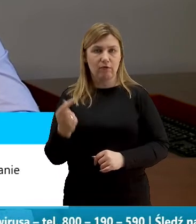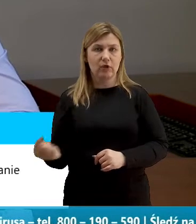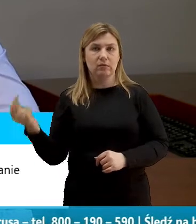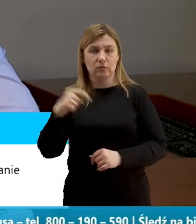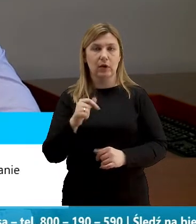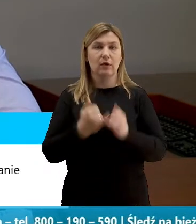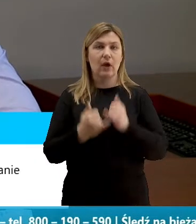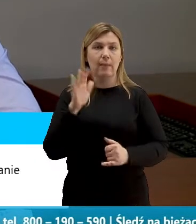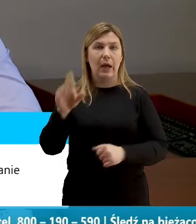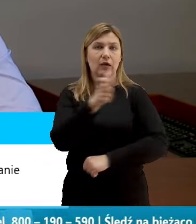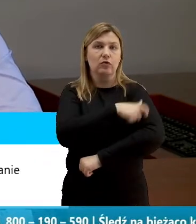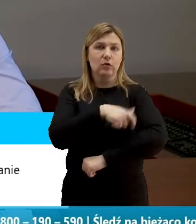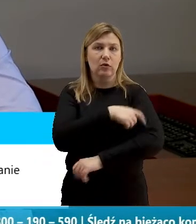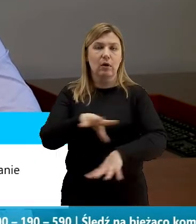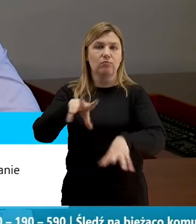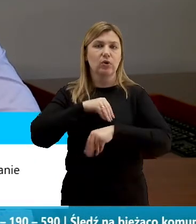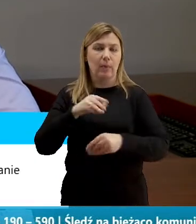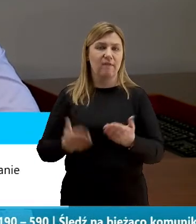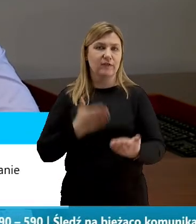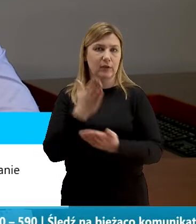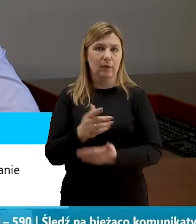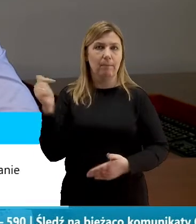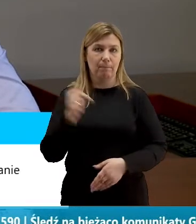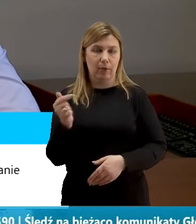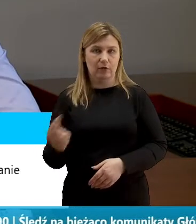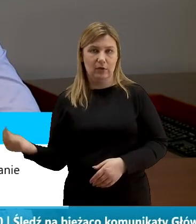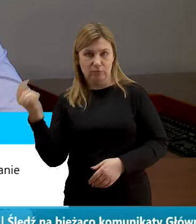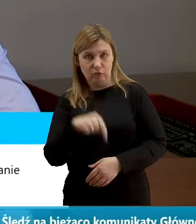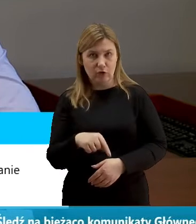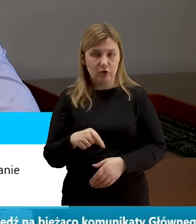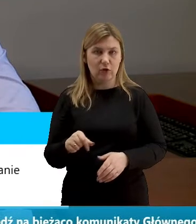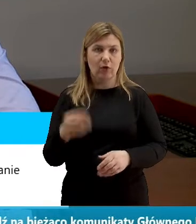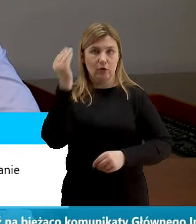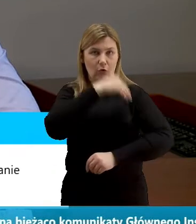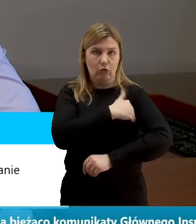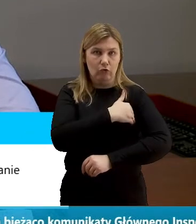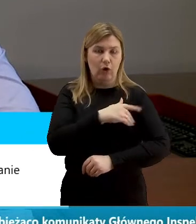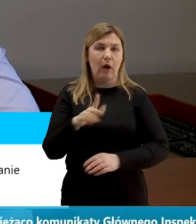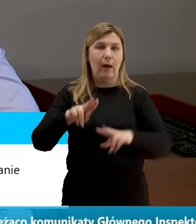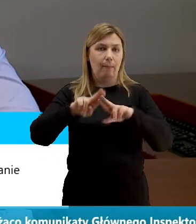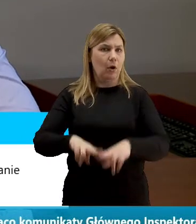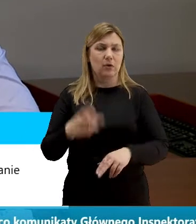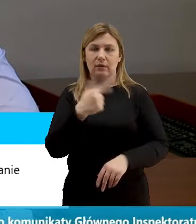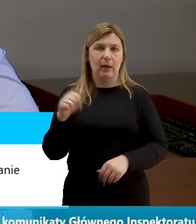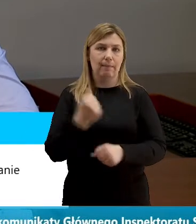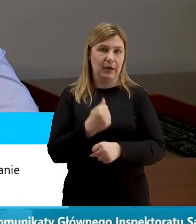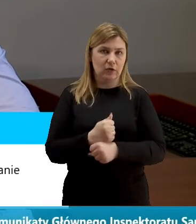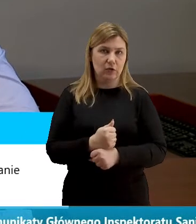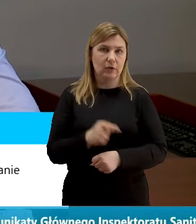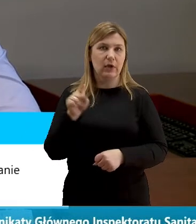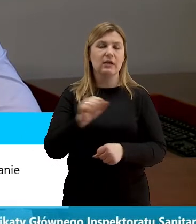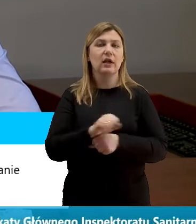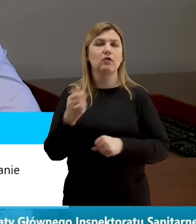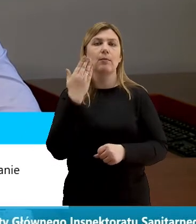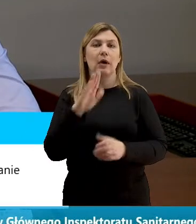swoje dyżury w zakresie przyjmowania wniosków powinni pojawić się w szkole natomiast w pozostałym zakresie nie pracują są to czynności niezbędne do